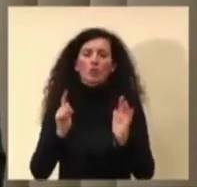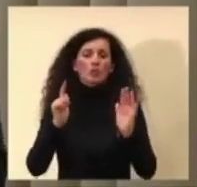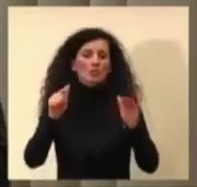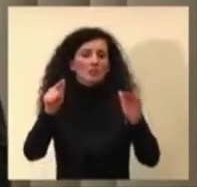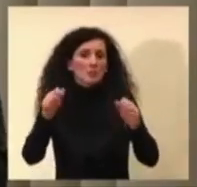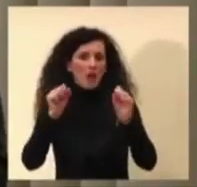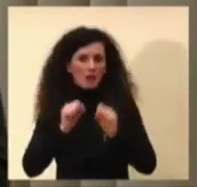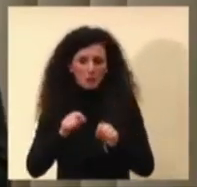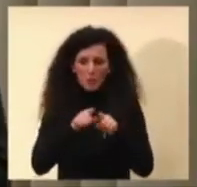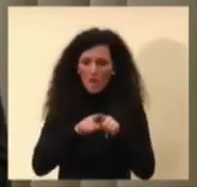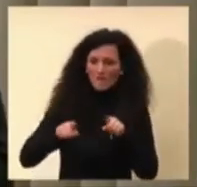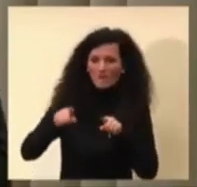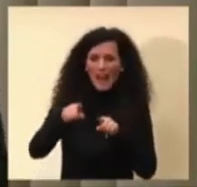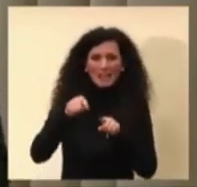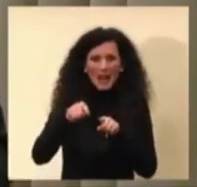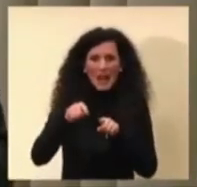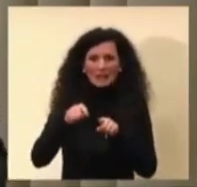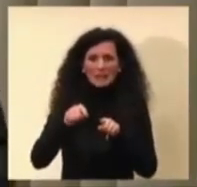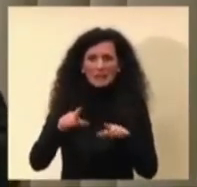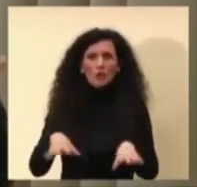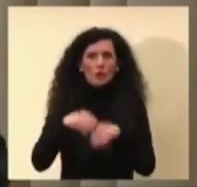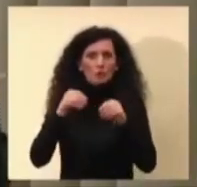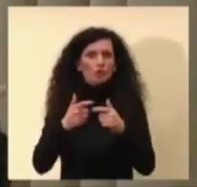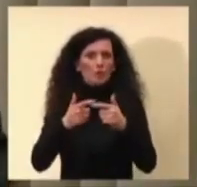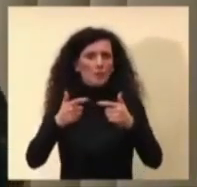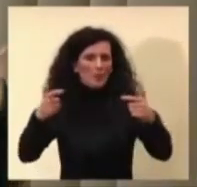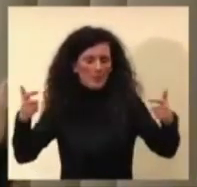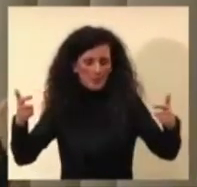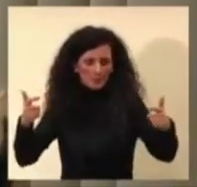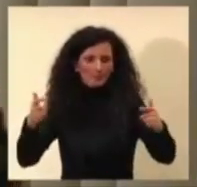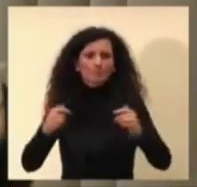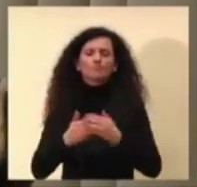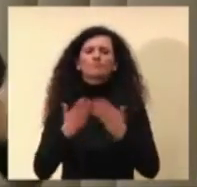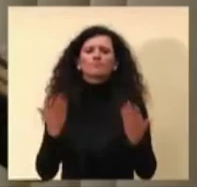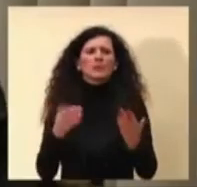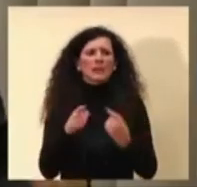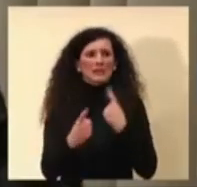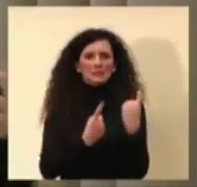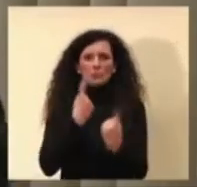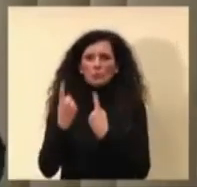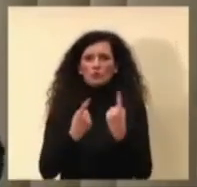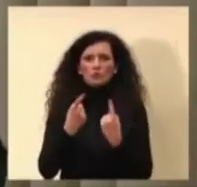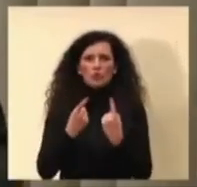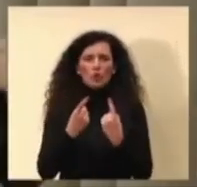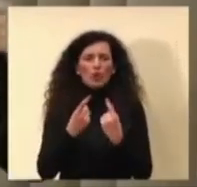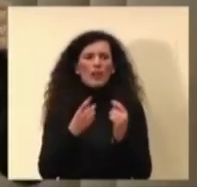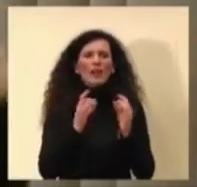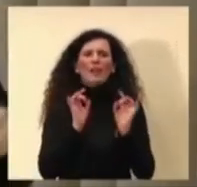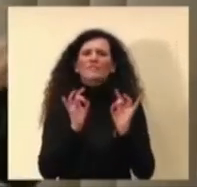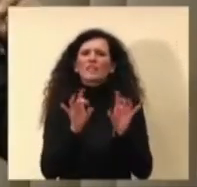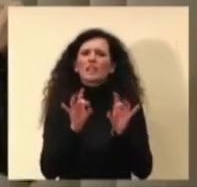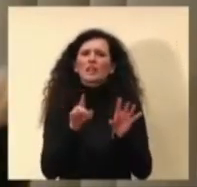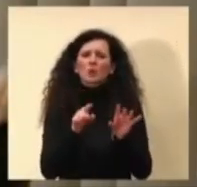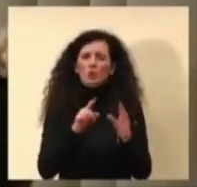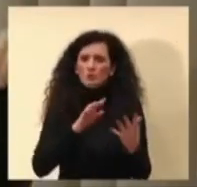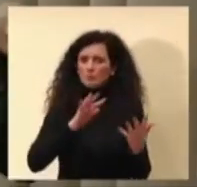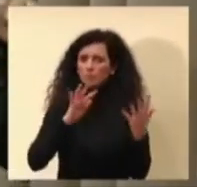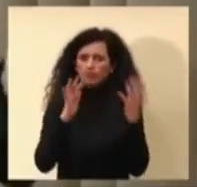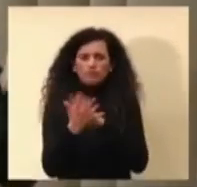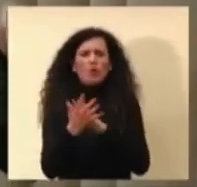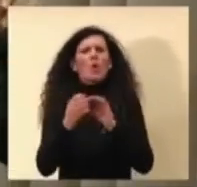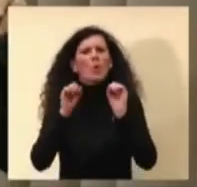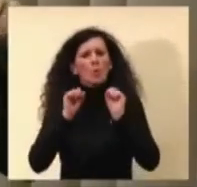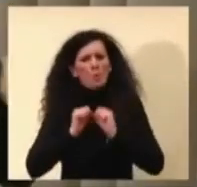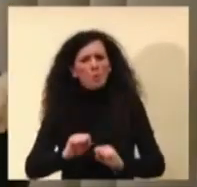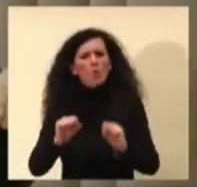destinate a diventare prevalenti. mi chiedo, di fronte a un quadro così mutato, al virus mutato, si può mantenere